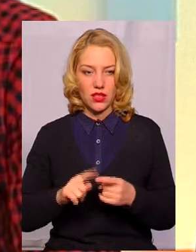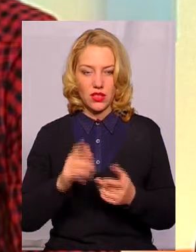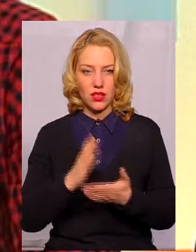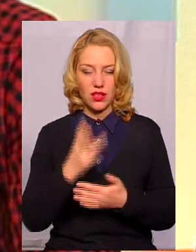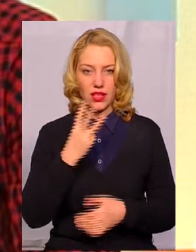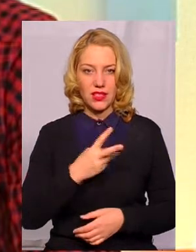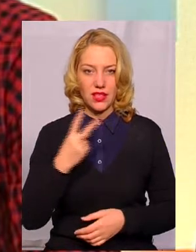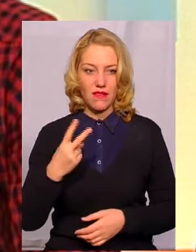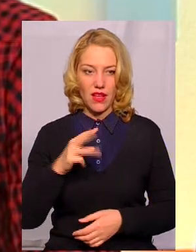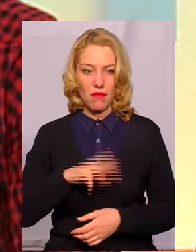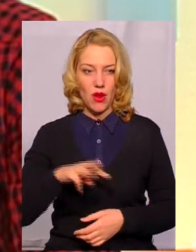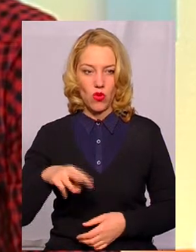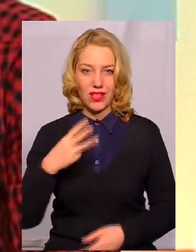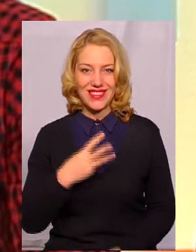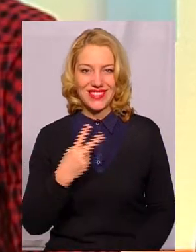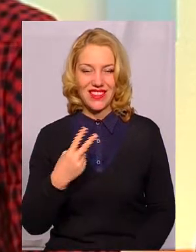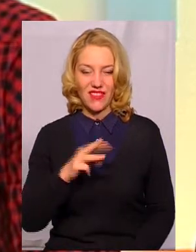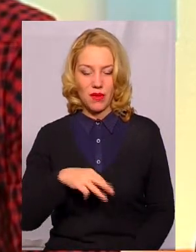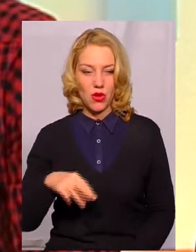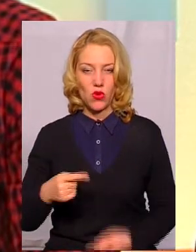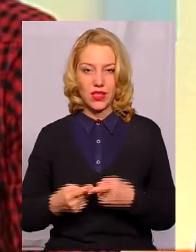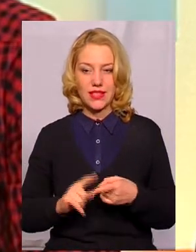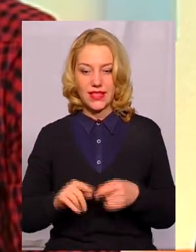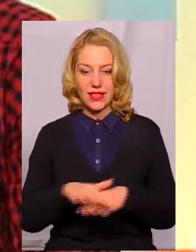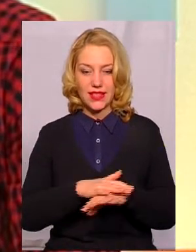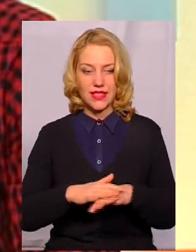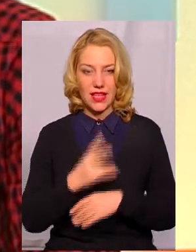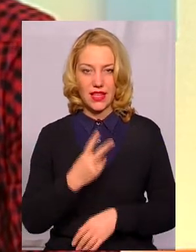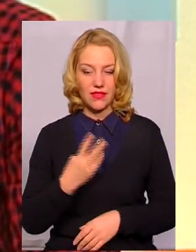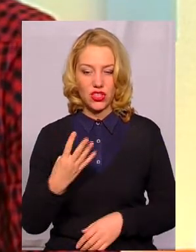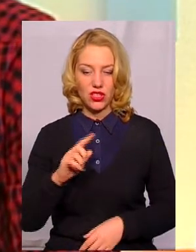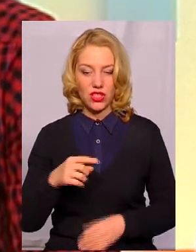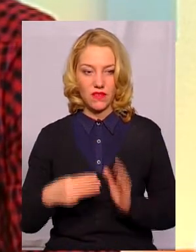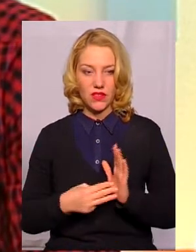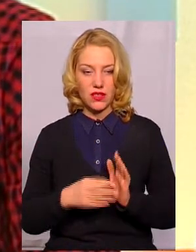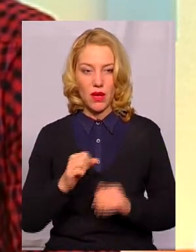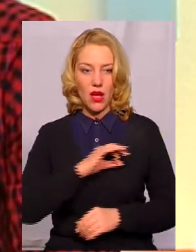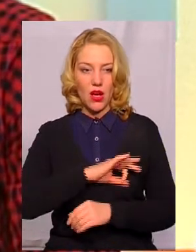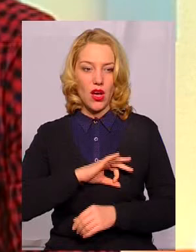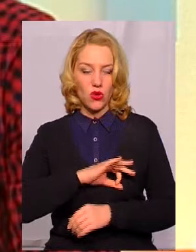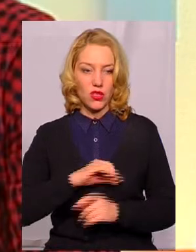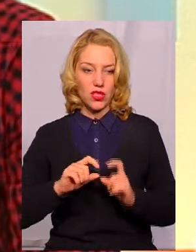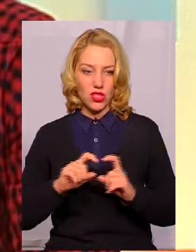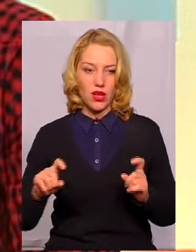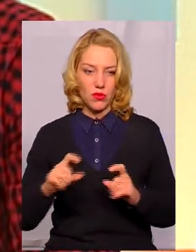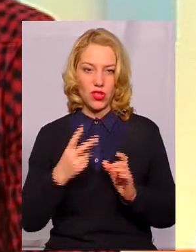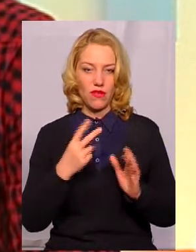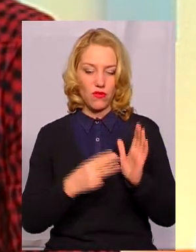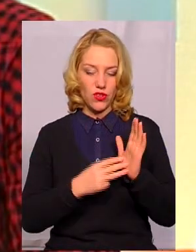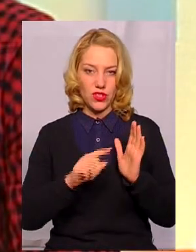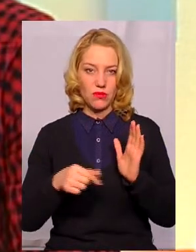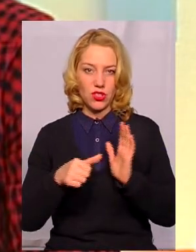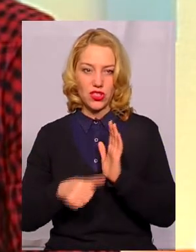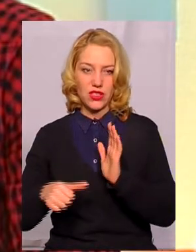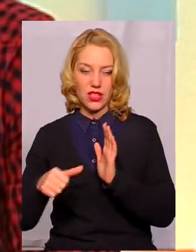32 мільйона. 32 мільйона гривень. З них населення 24,8, а юридичні абоненти – 8,66